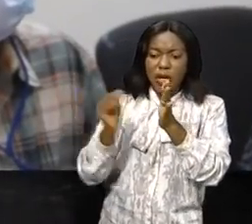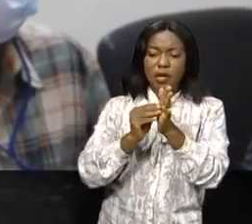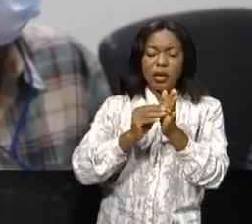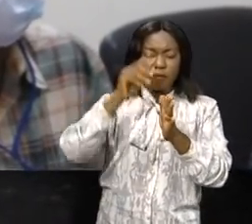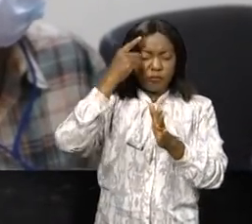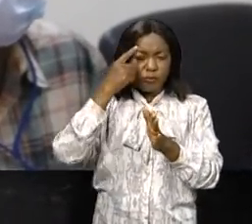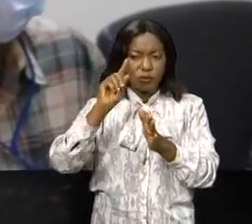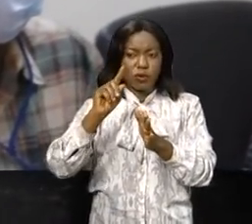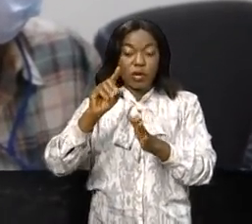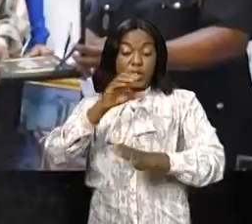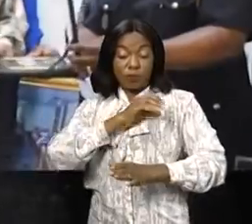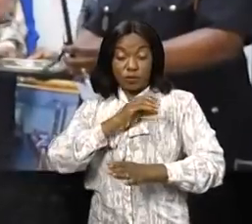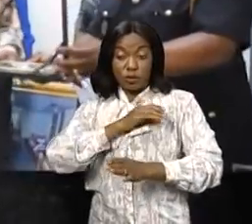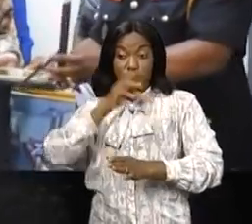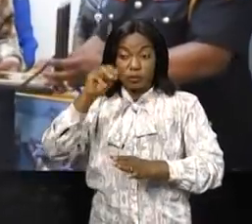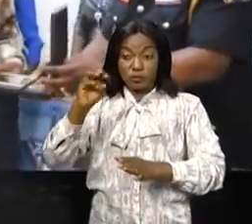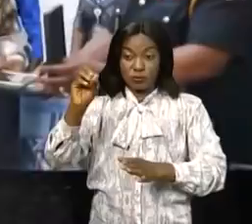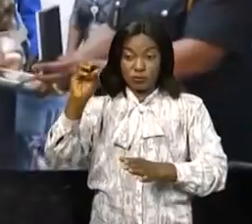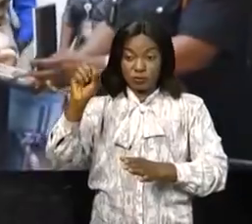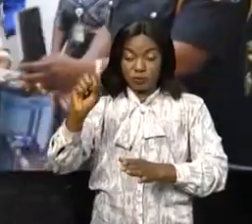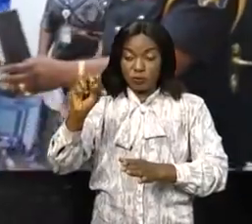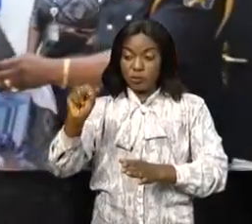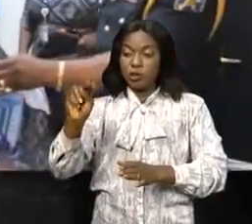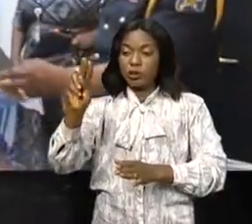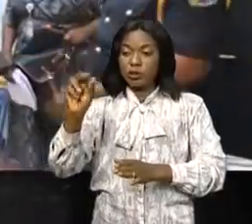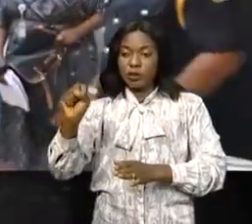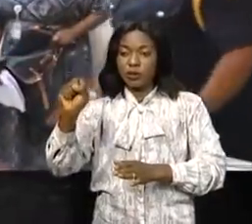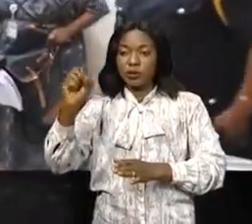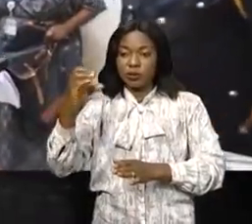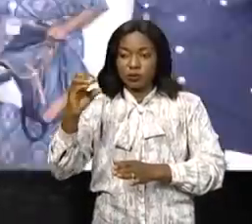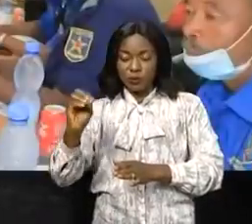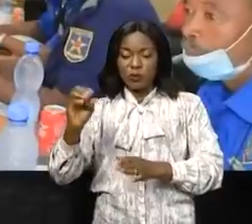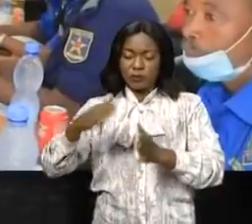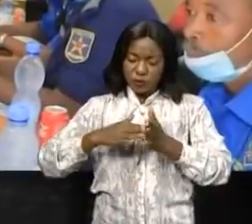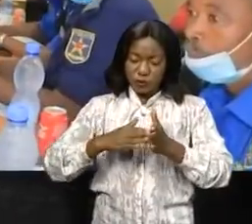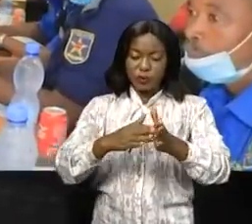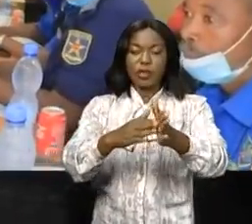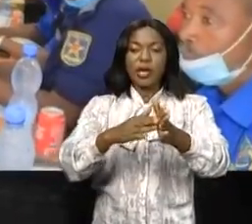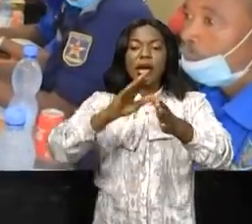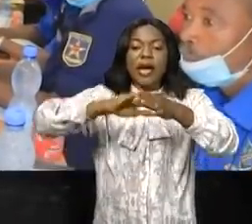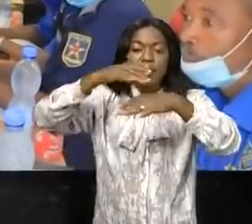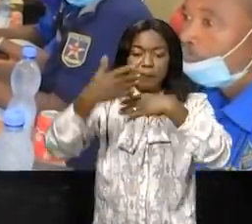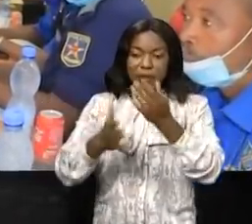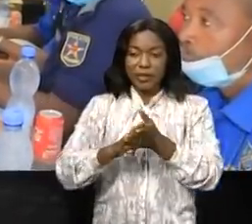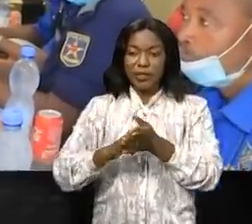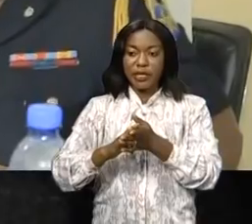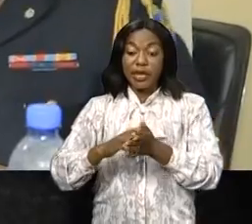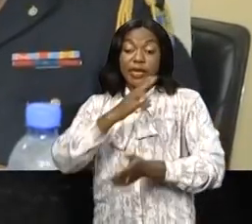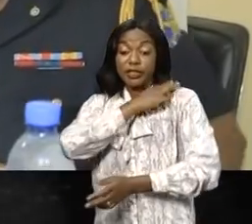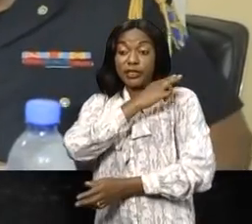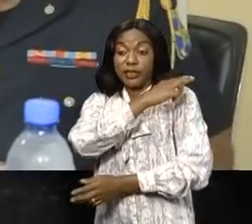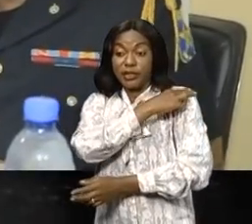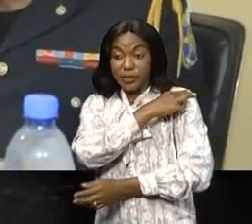Monesco poursuive cela beaucoup plus en formation et en logistique. Ensuite le général Raus Chalwe